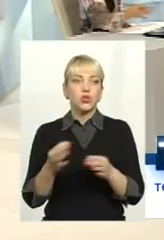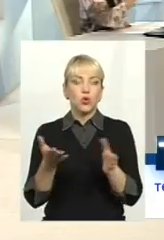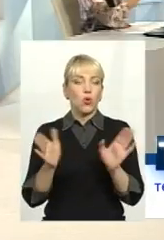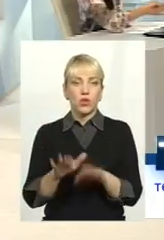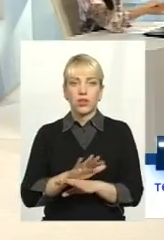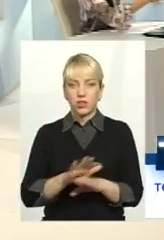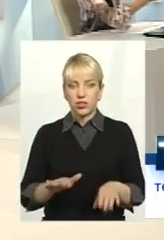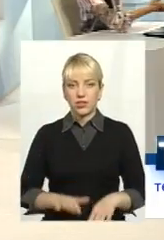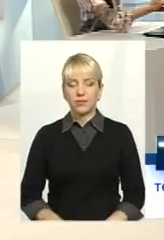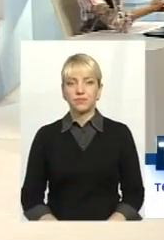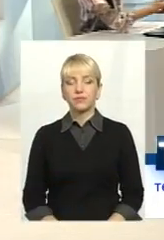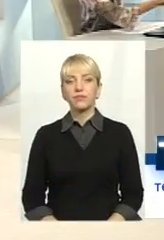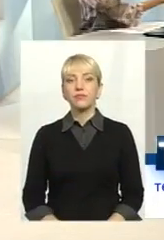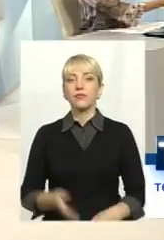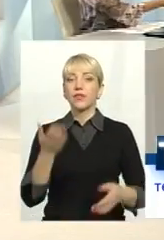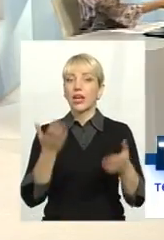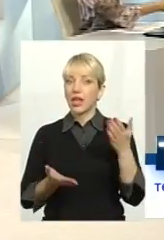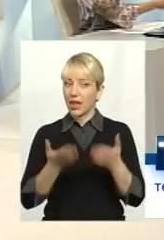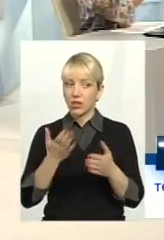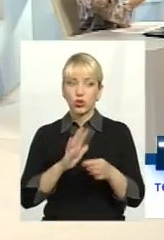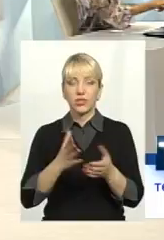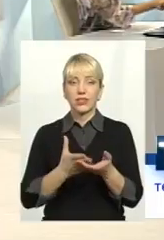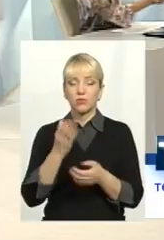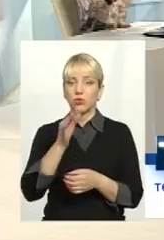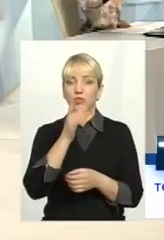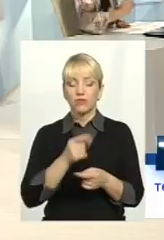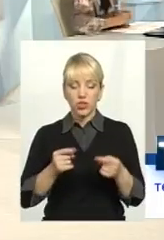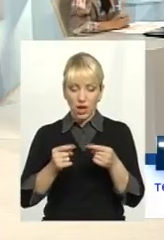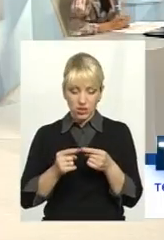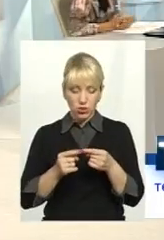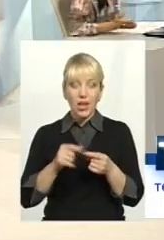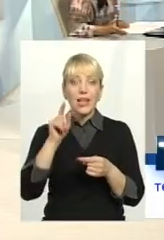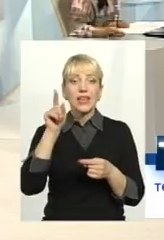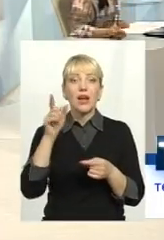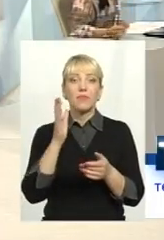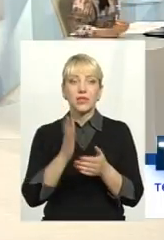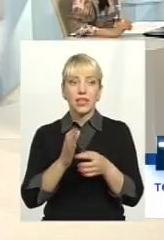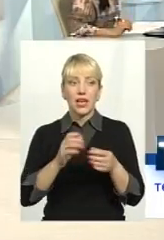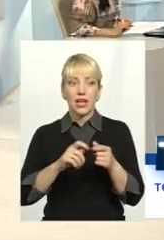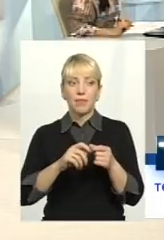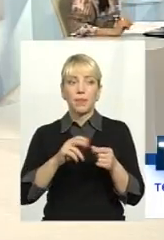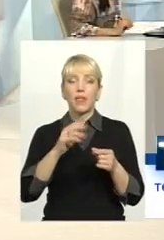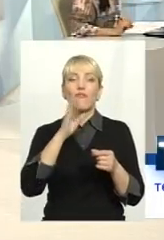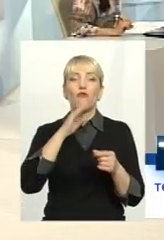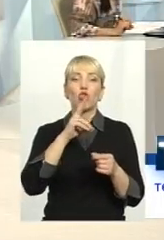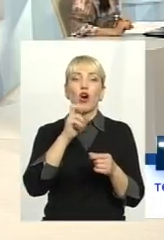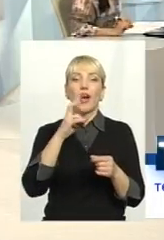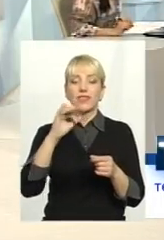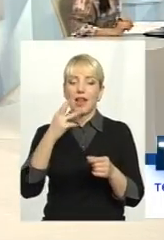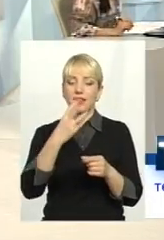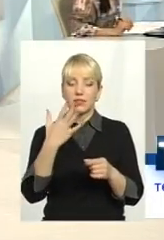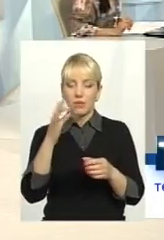електроенергію, якщо воно не сплатить вчасно. Ну там вже ланцюг іде, водоканал, там 35% сидить